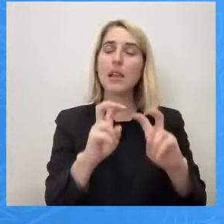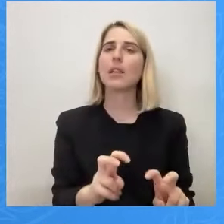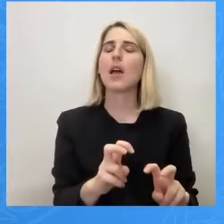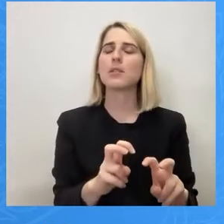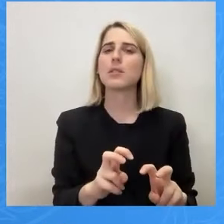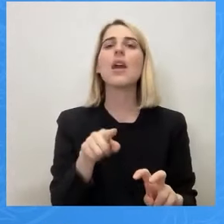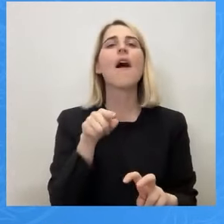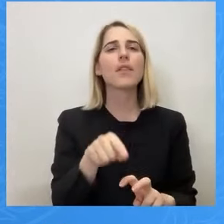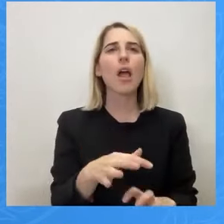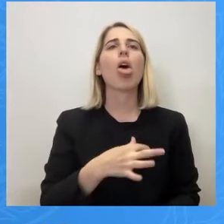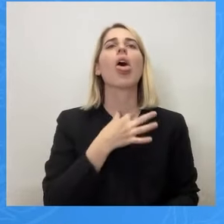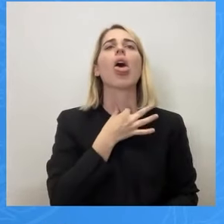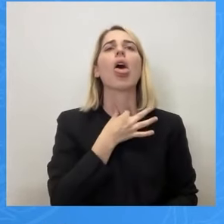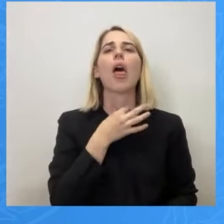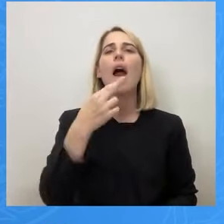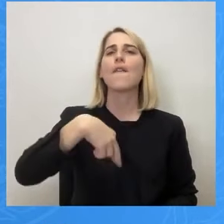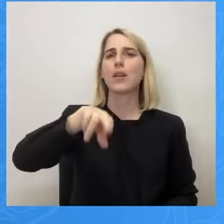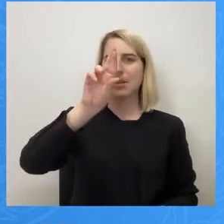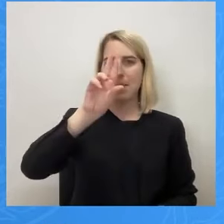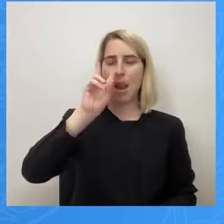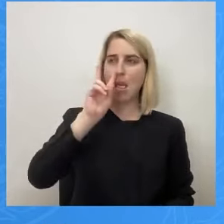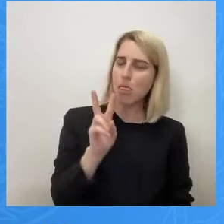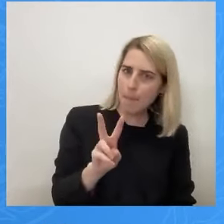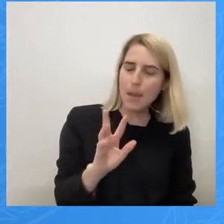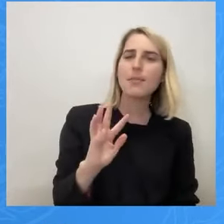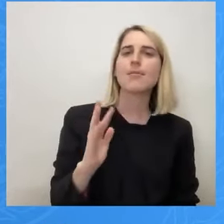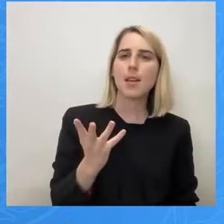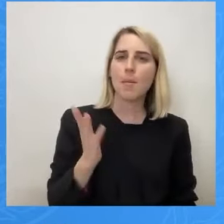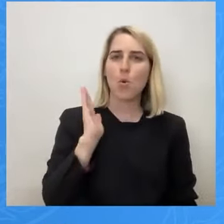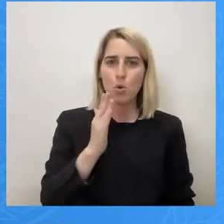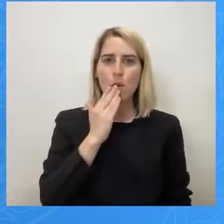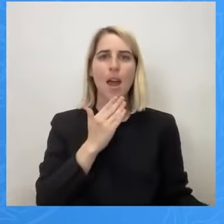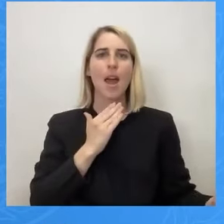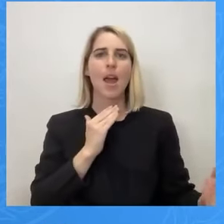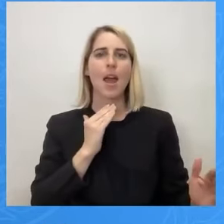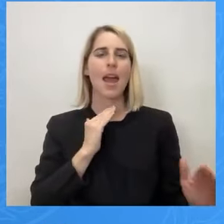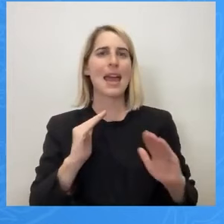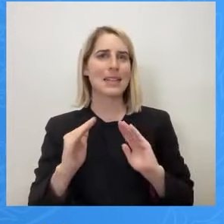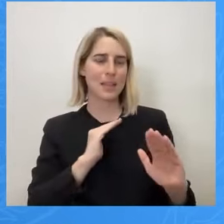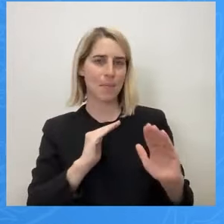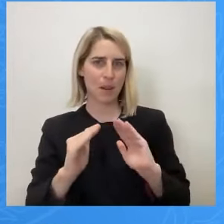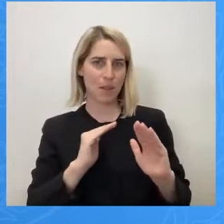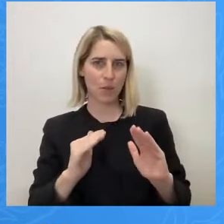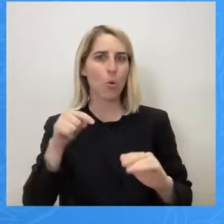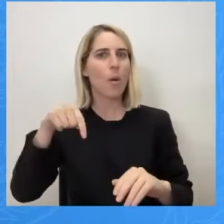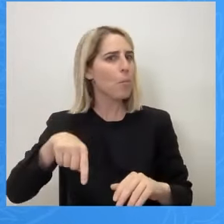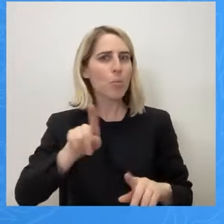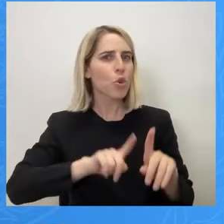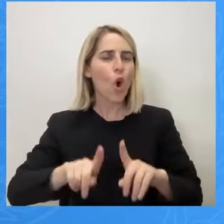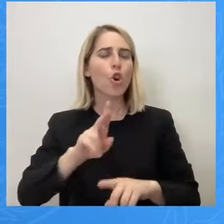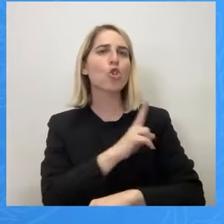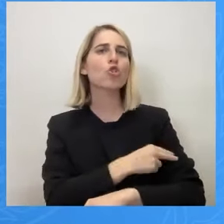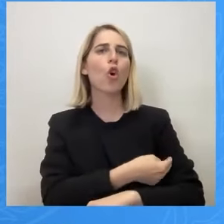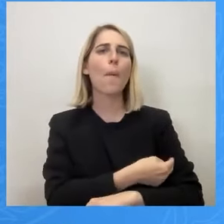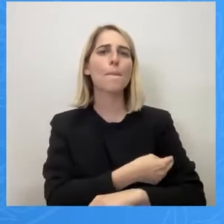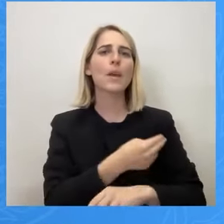αυξημένες ανάγκες κοιτάξαμε αν μπορούσαν να εξυπηρετηθούν από το νοσοκομείο Ελπής. Θεωρούμε